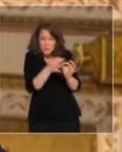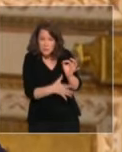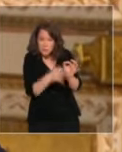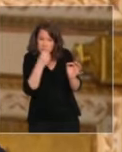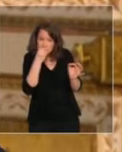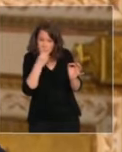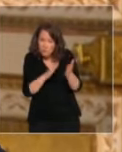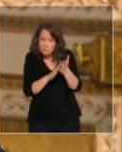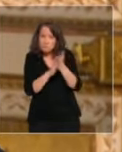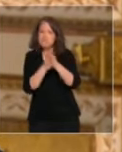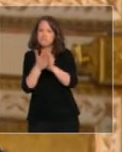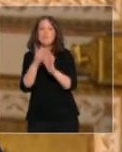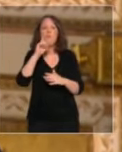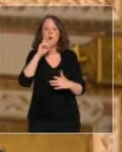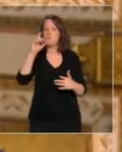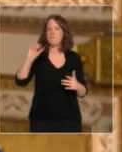de tous les Français.